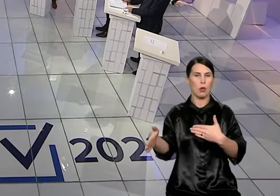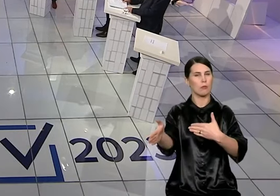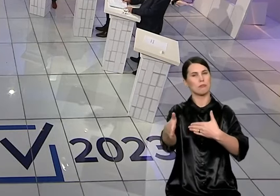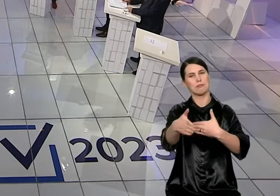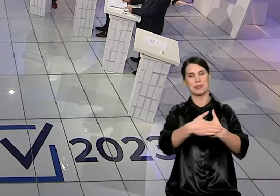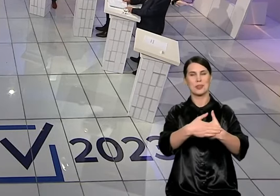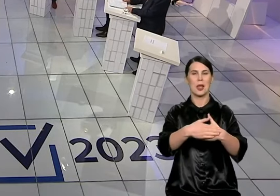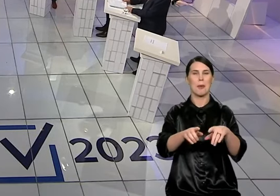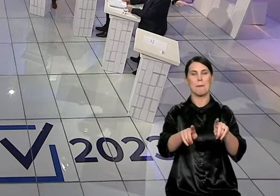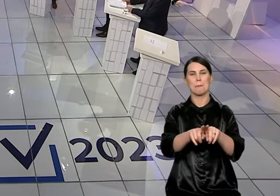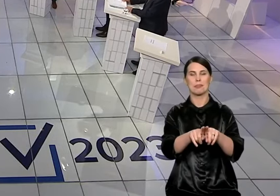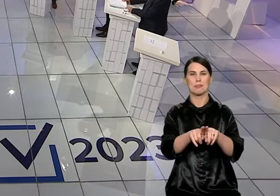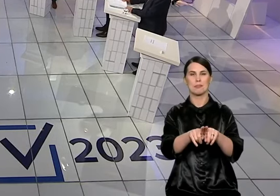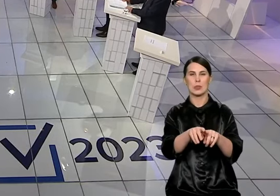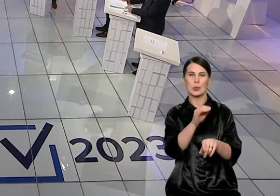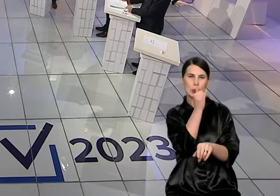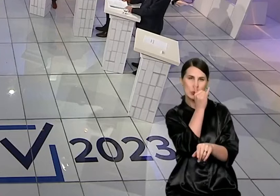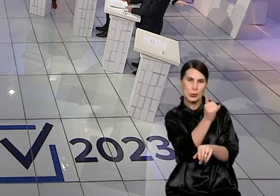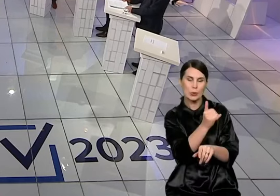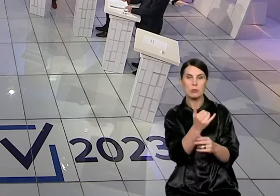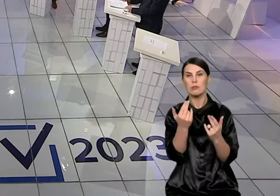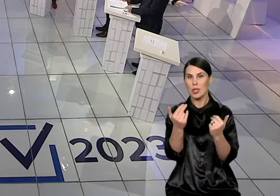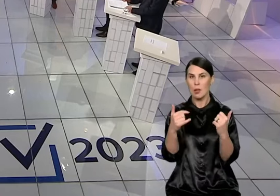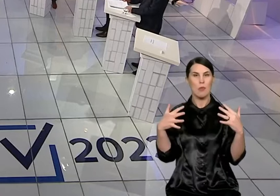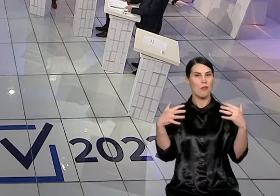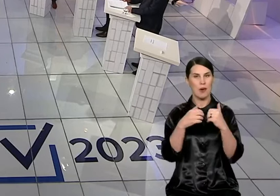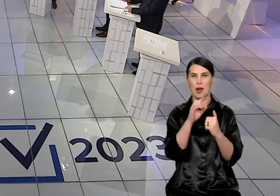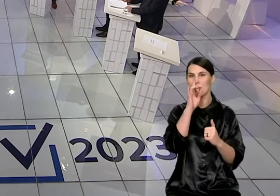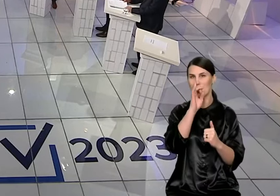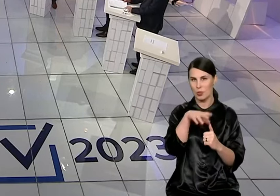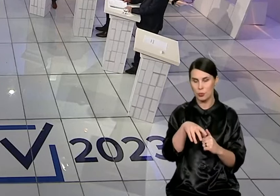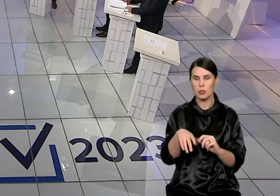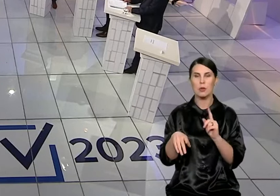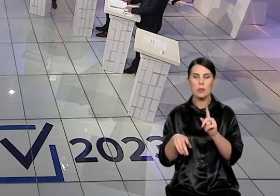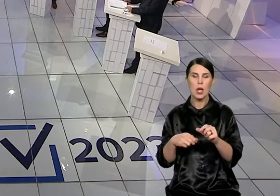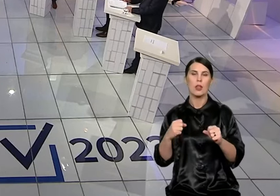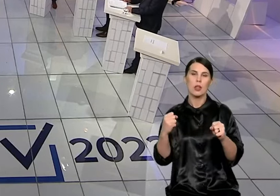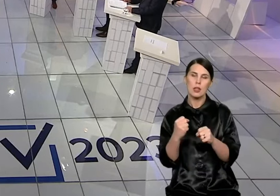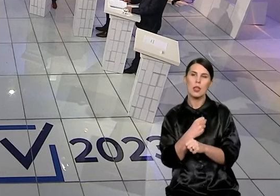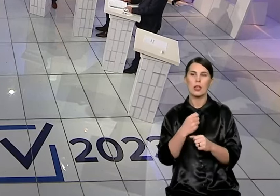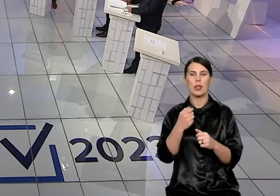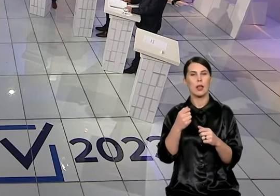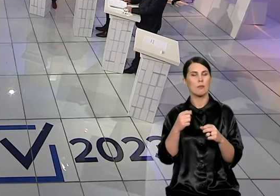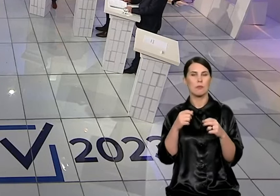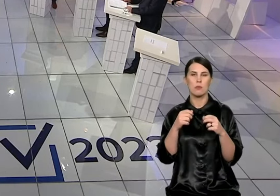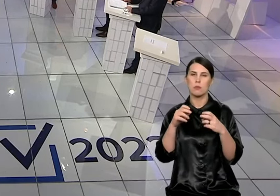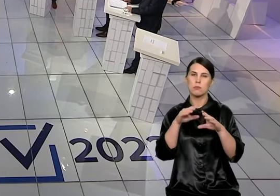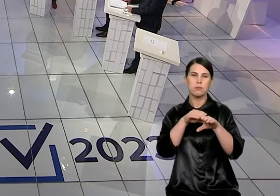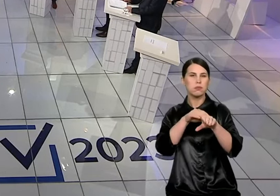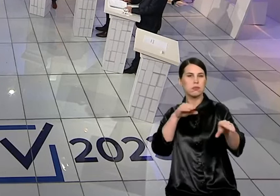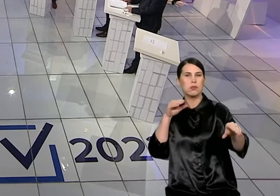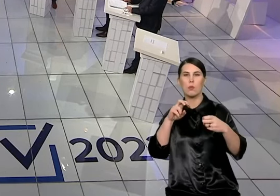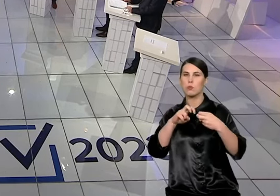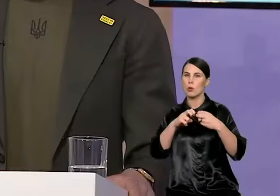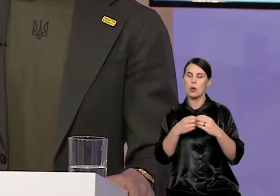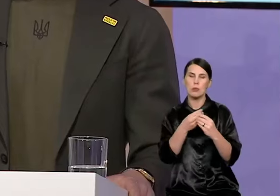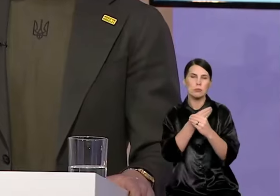Šitoje situacijoje mano supratimu reikia dirbti. Kandidatai tokie, tai ką aš tu gali pasakyti. labai rimtai įspęsti kamščių problemų mieste.